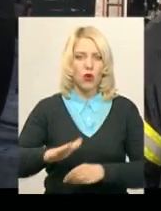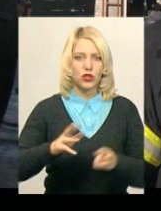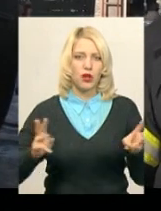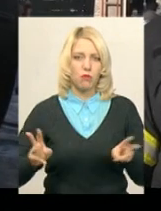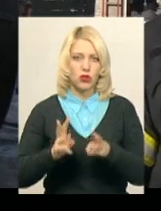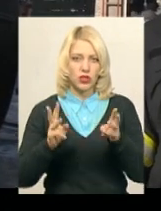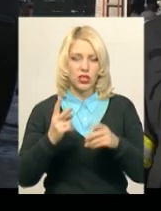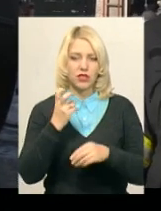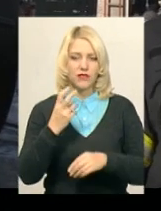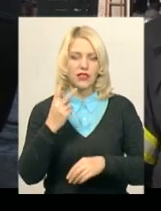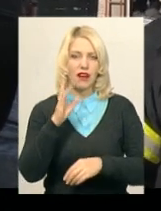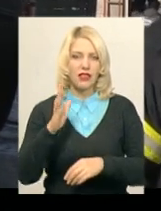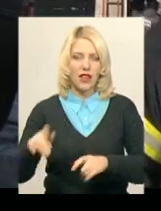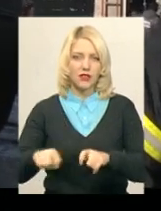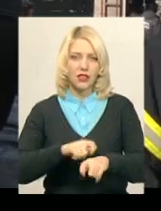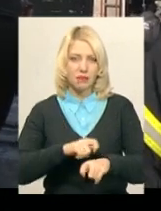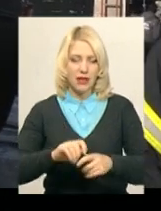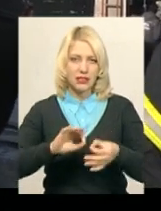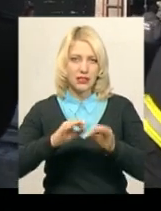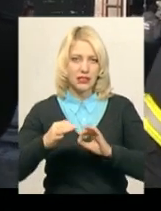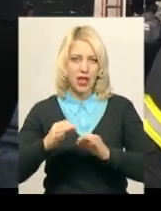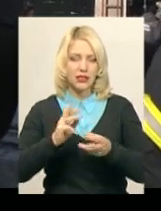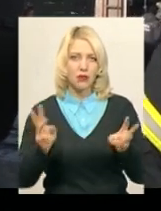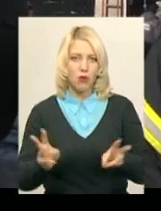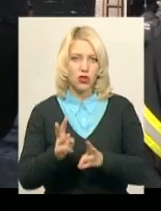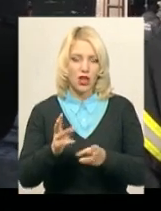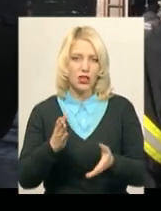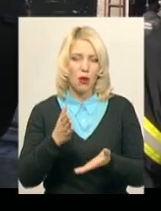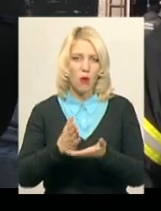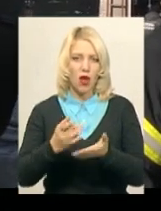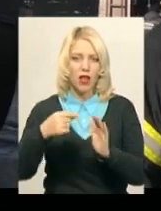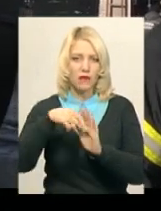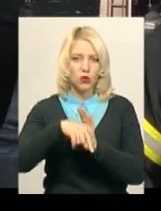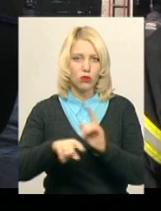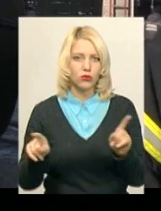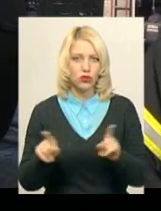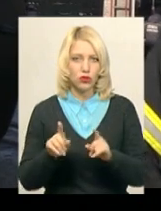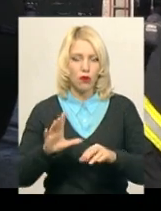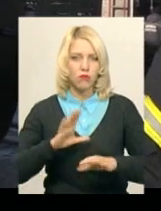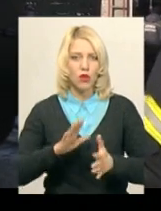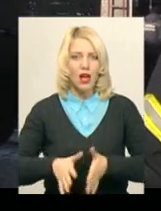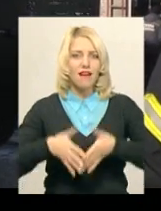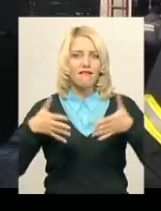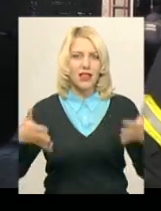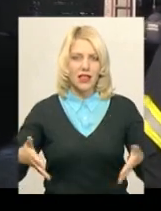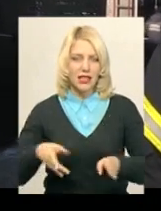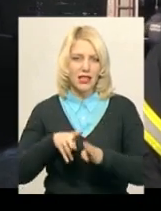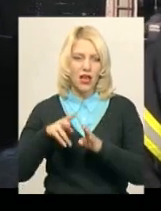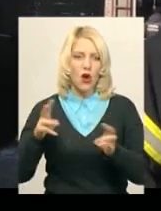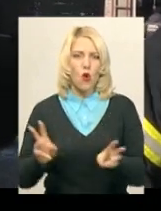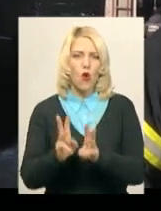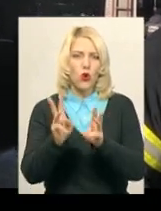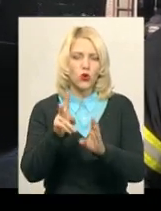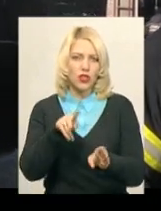метрів квадратних. Складність пожежі полягала в тому, що було велике горюче навантаження,